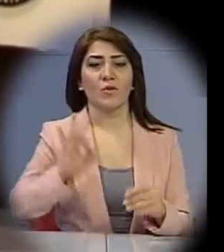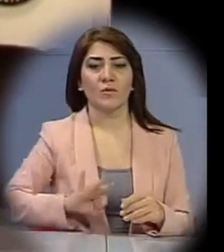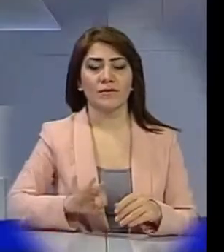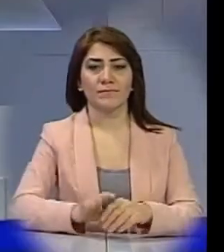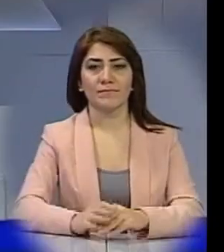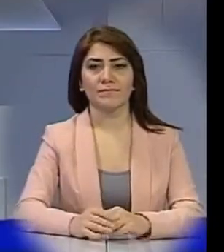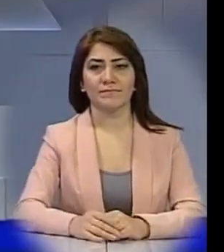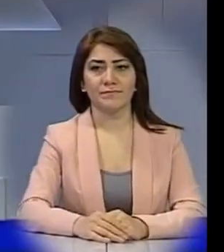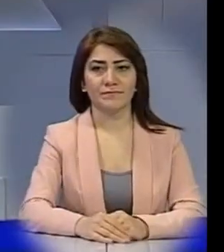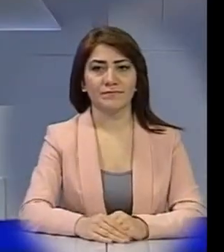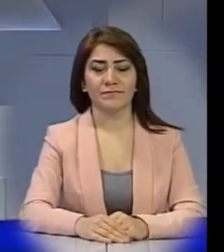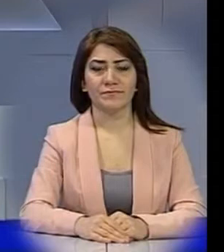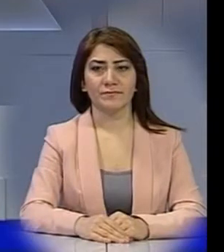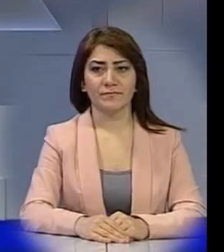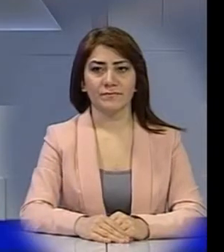օգտին